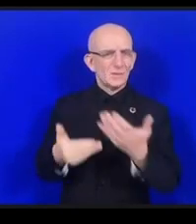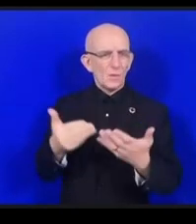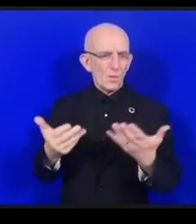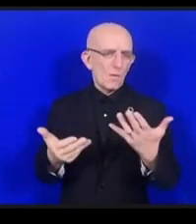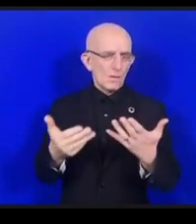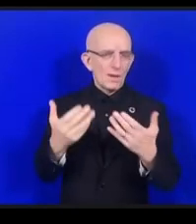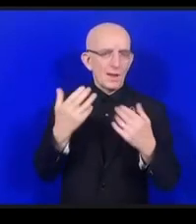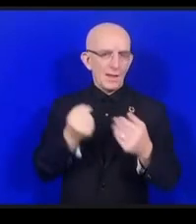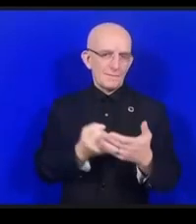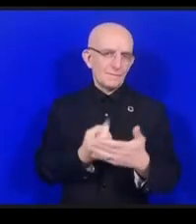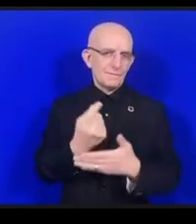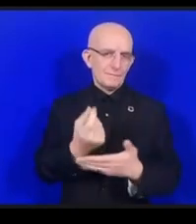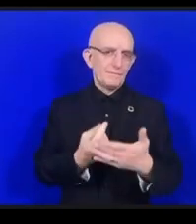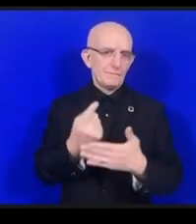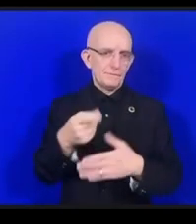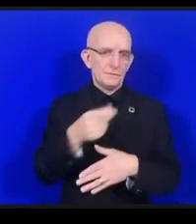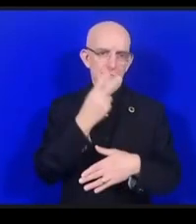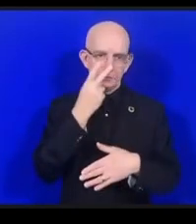青年というのは